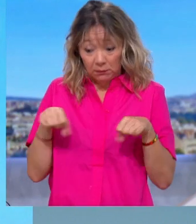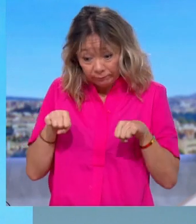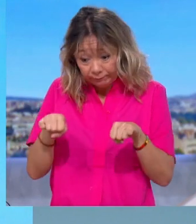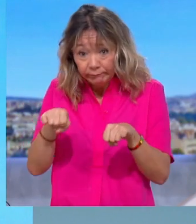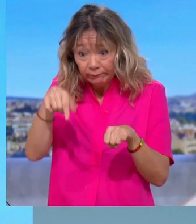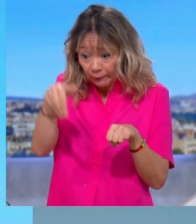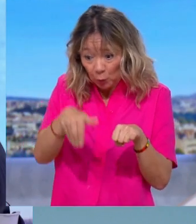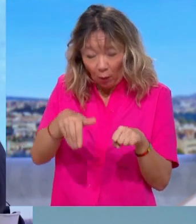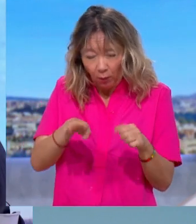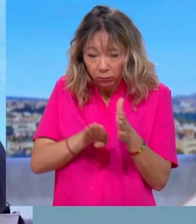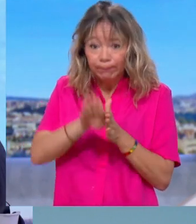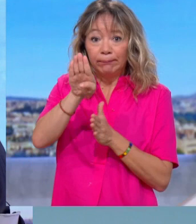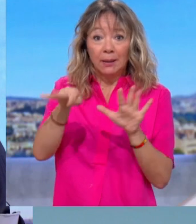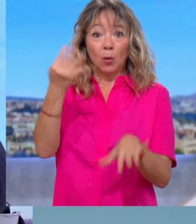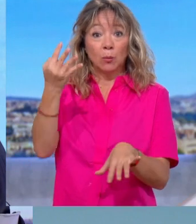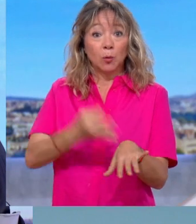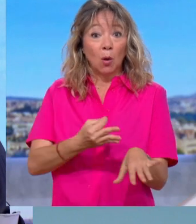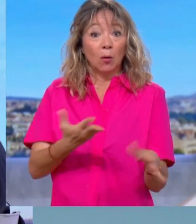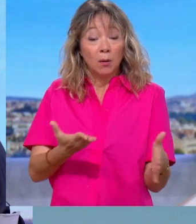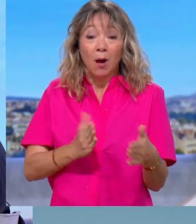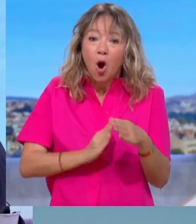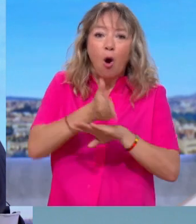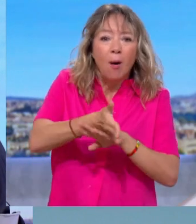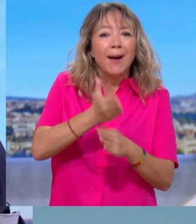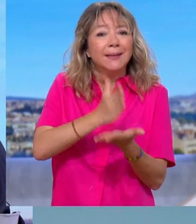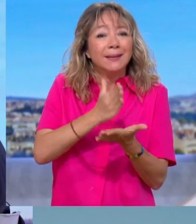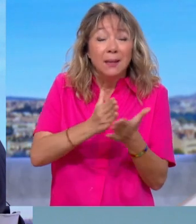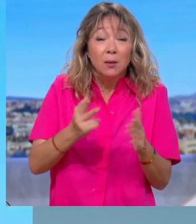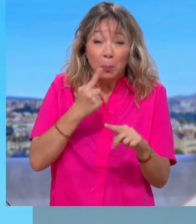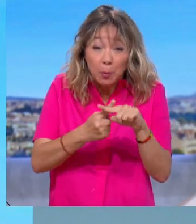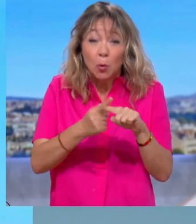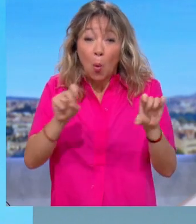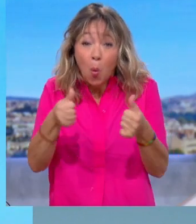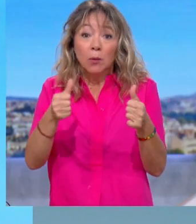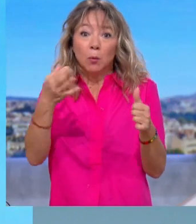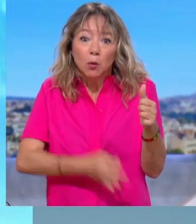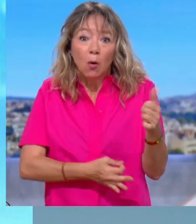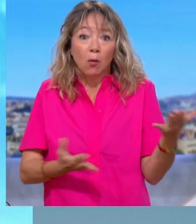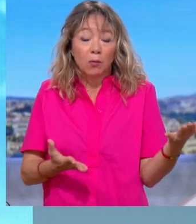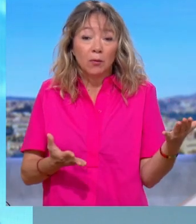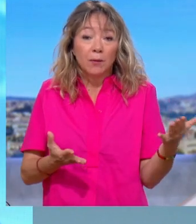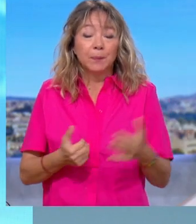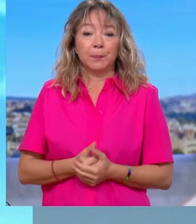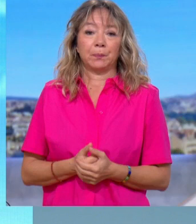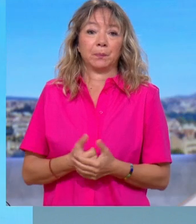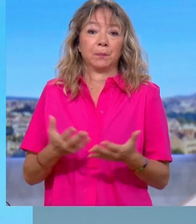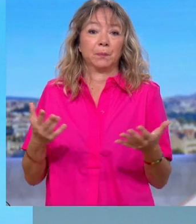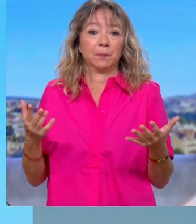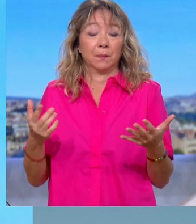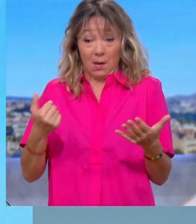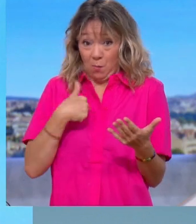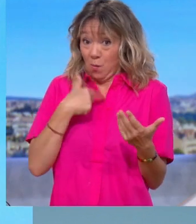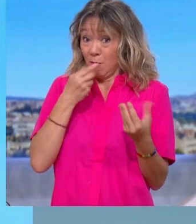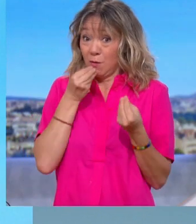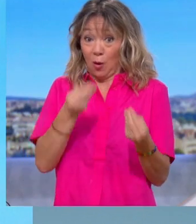en fait, il augmente de 14%. La rentrée des classes, plus 11%. Comment voulez-vous que les gens ne pas ? de différent, M. For ? Je prends